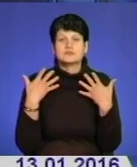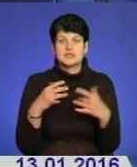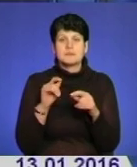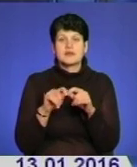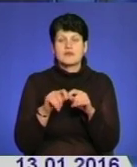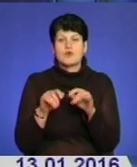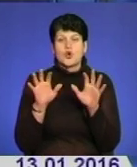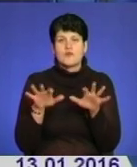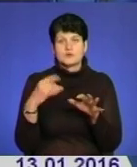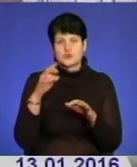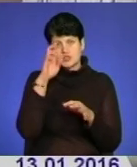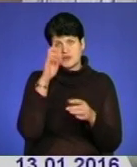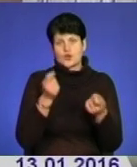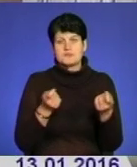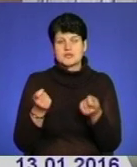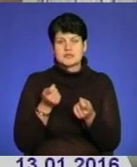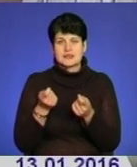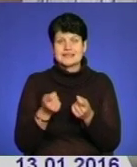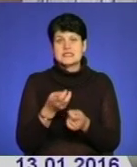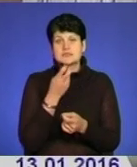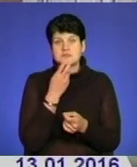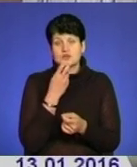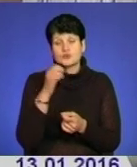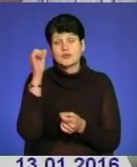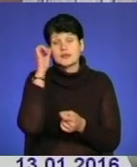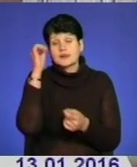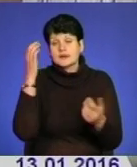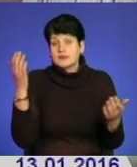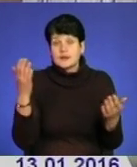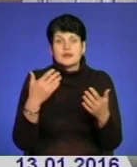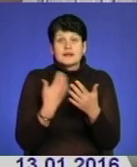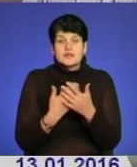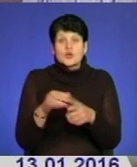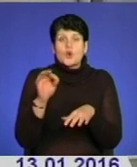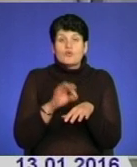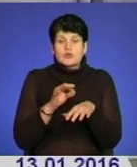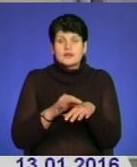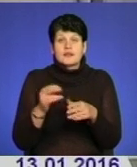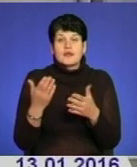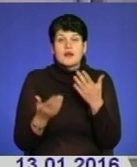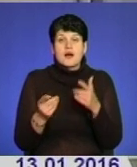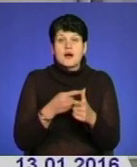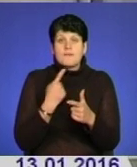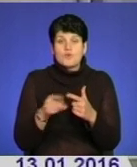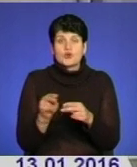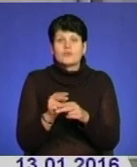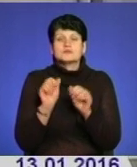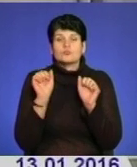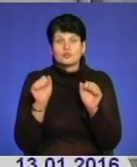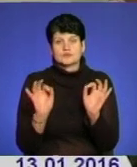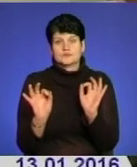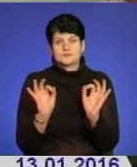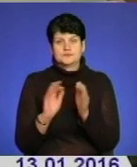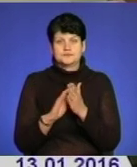голова Блешадміністрації. І смішно, і грішно, але нарешті хворіти чи балікуватися пацієнти зможуть у нормальних